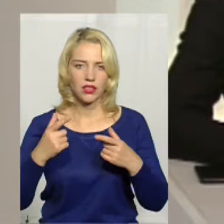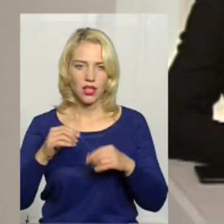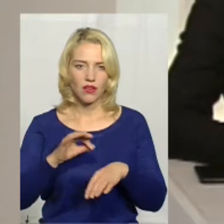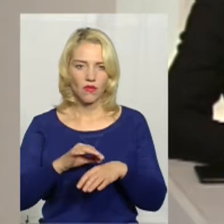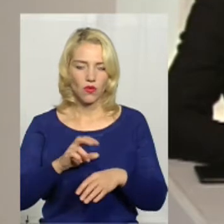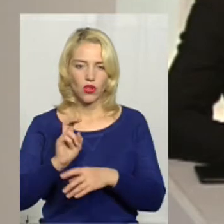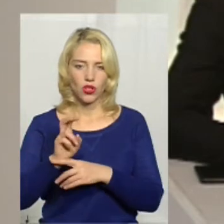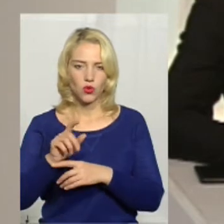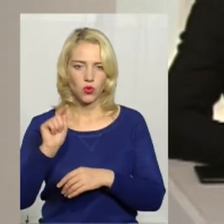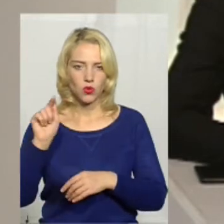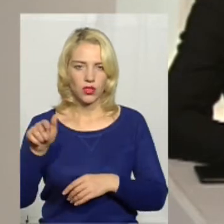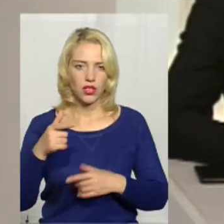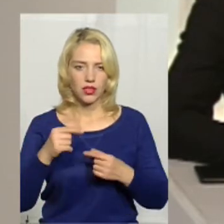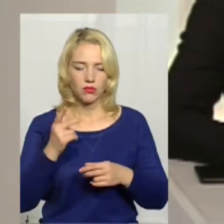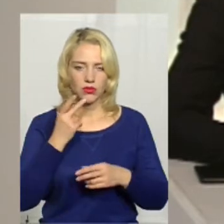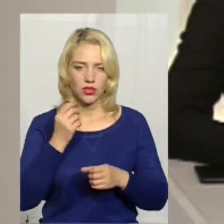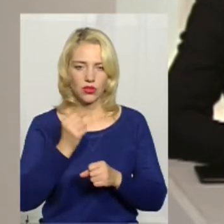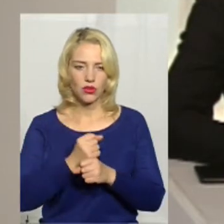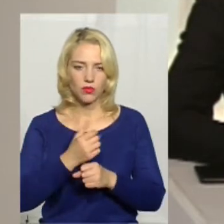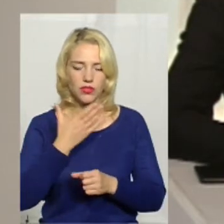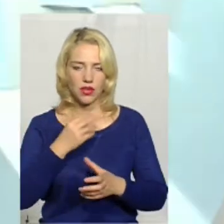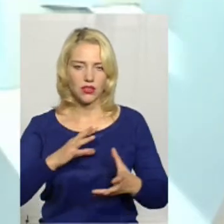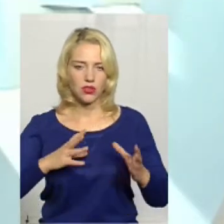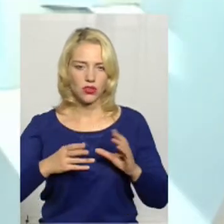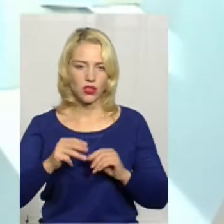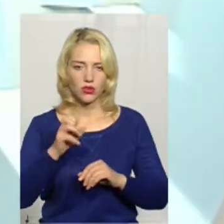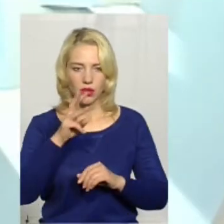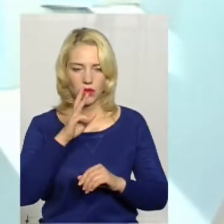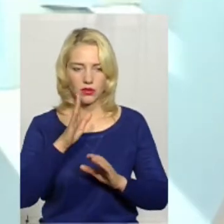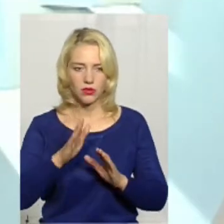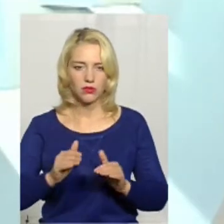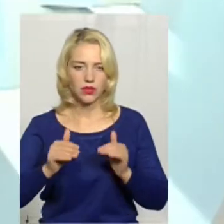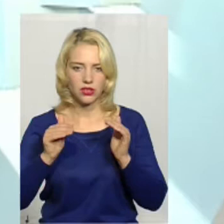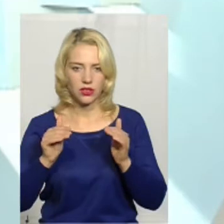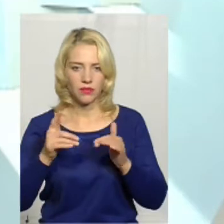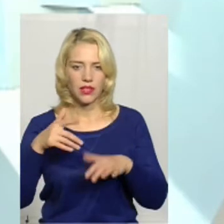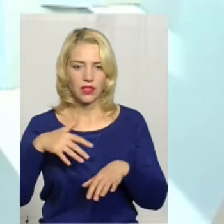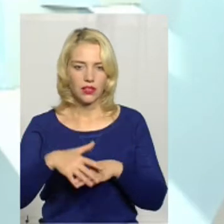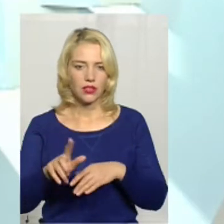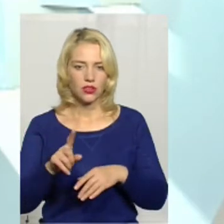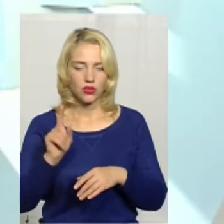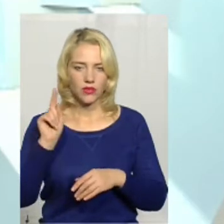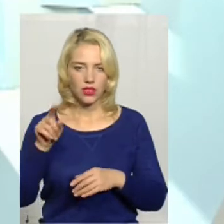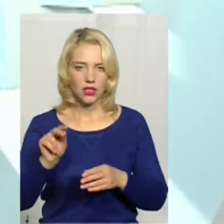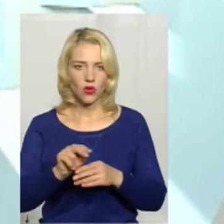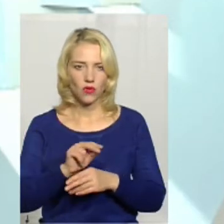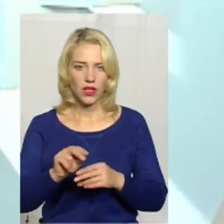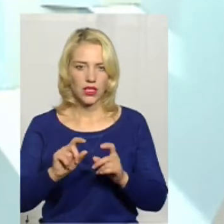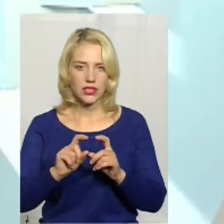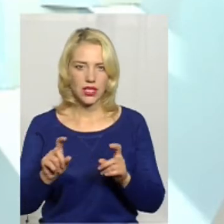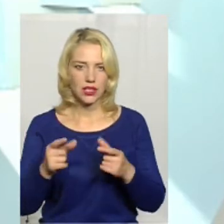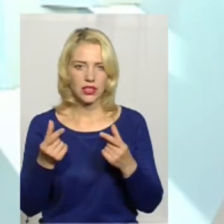йдуть туди, де постійно роблять ці гарні результати, то зарплата буде більша. Ясно, там в тих лікувальних закладах, де